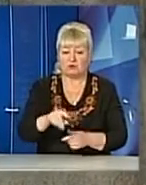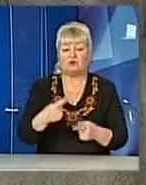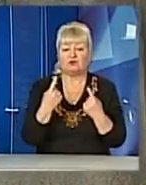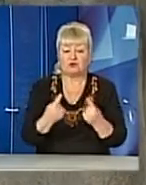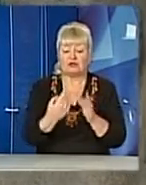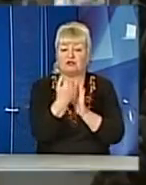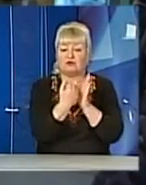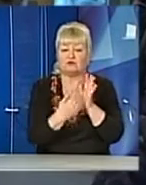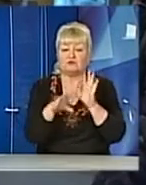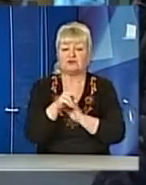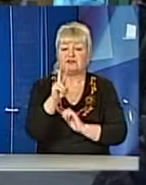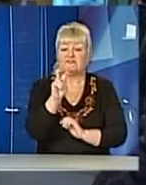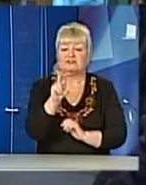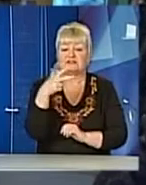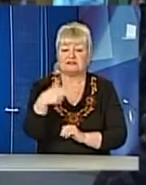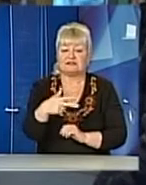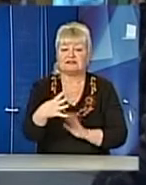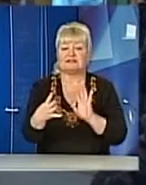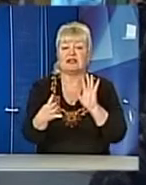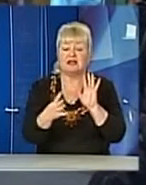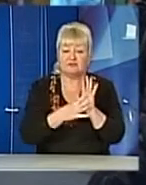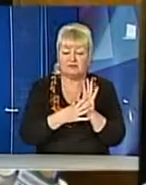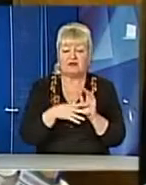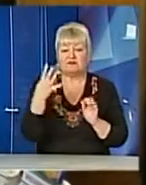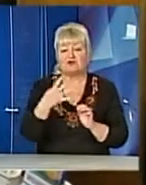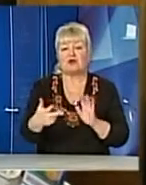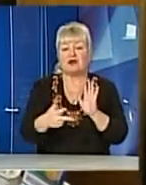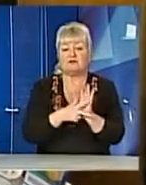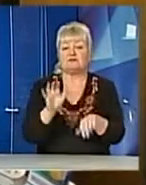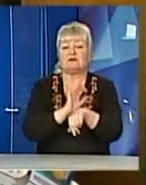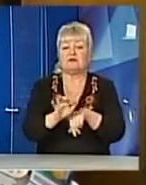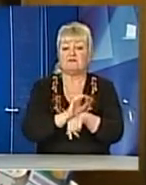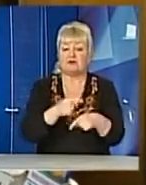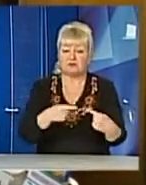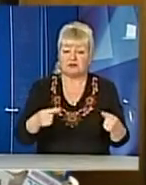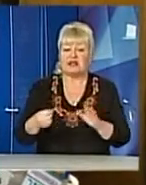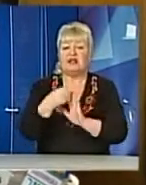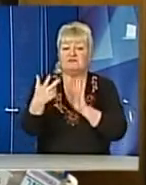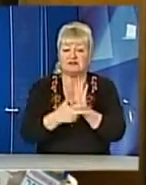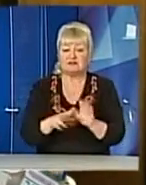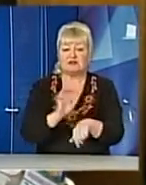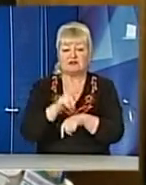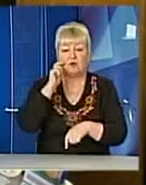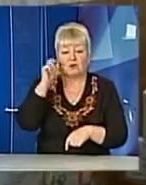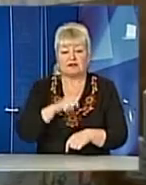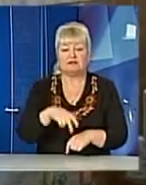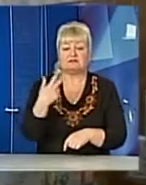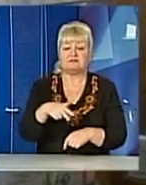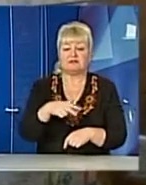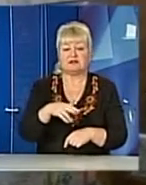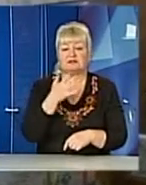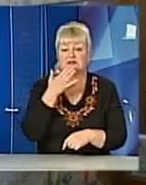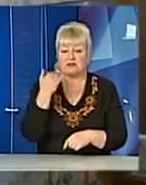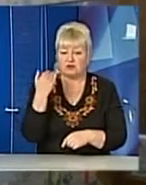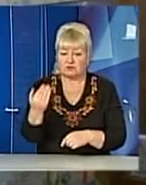ліків увійшло 239 препаратів 48 виробників, з яких 18 виробників українських і 30 іноземних. Нагадаю,